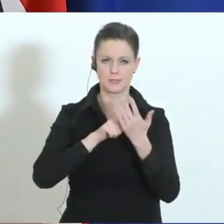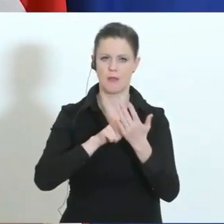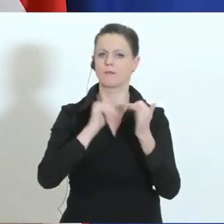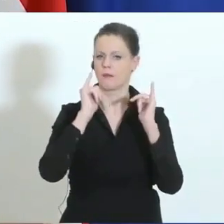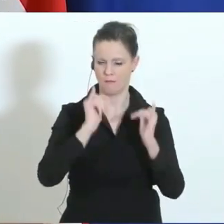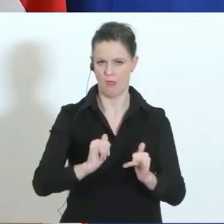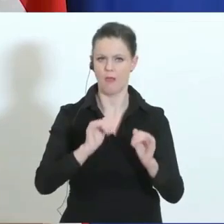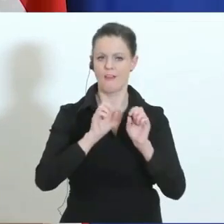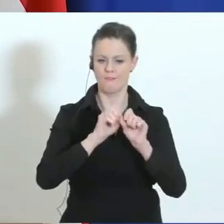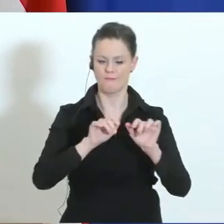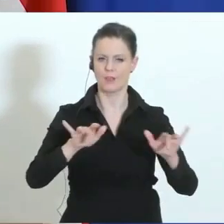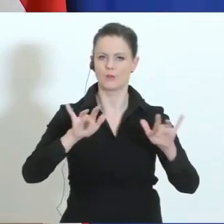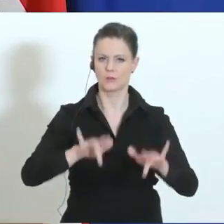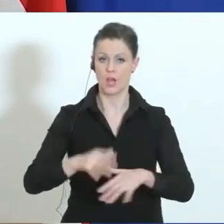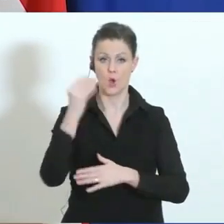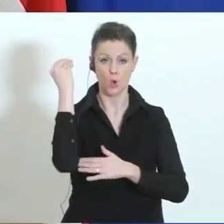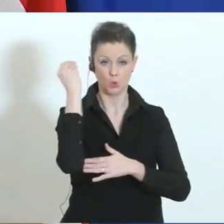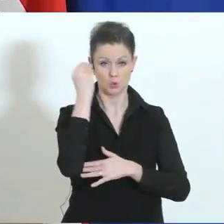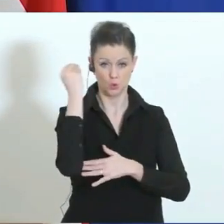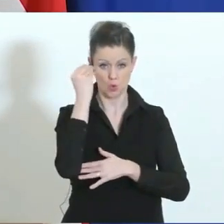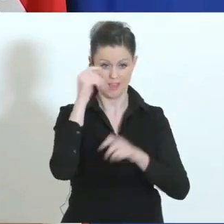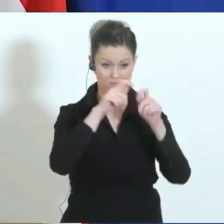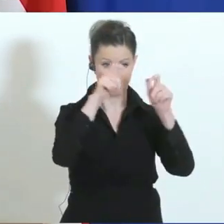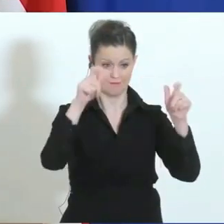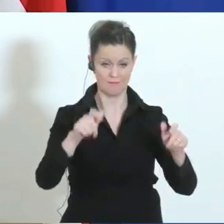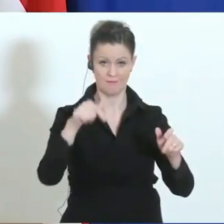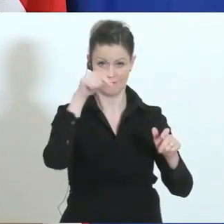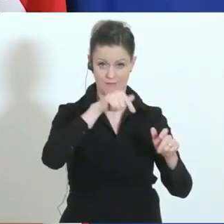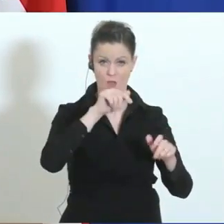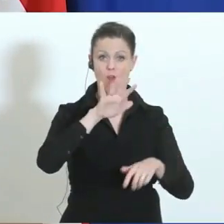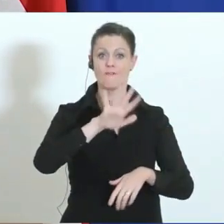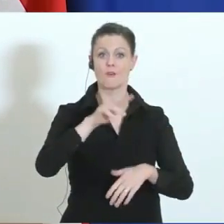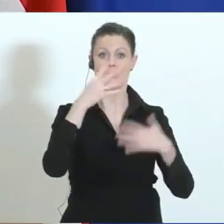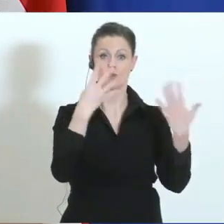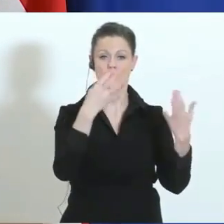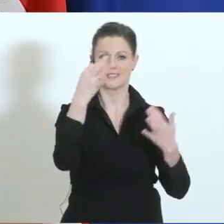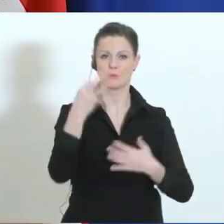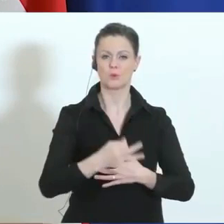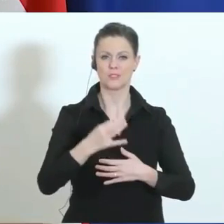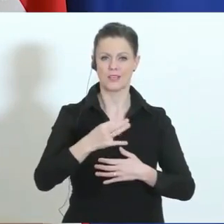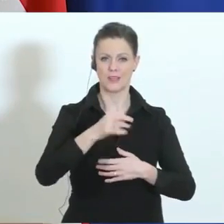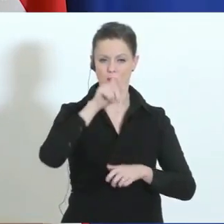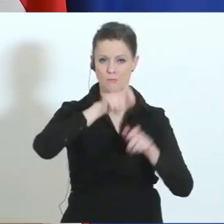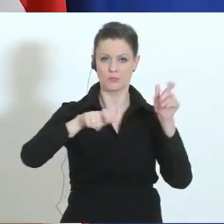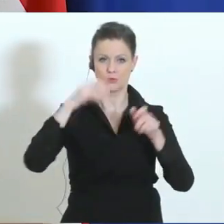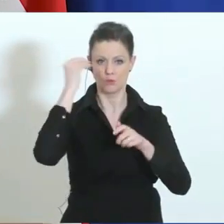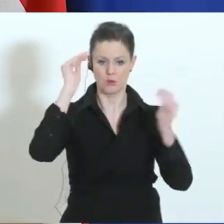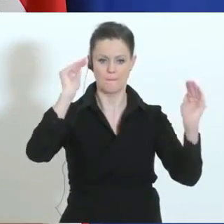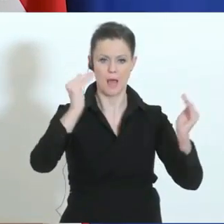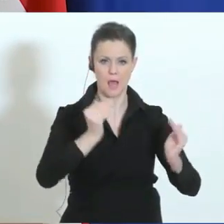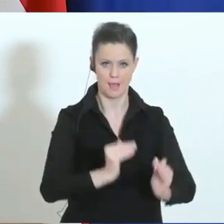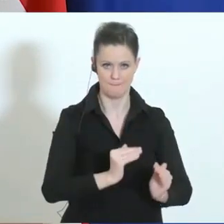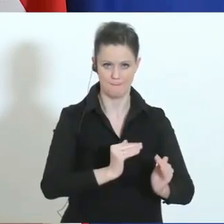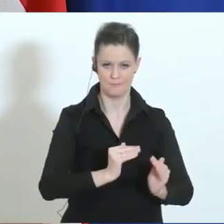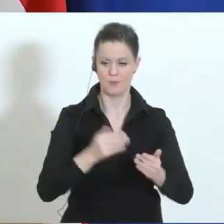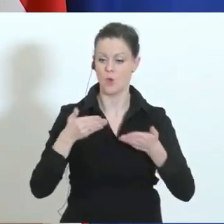haben in den Schulen 95 Prozent weniger Schülerinnen und Schüler als vor den Einschränkungen. Wir haben